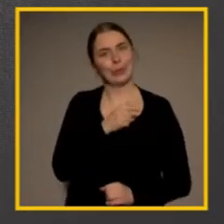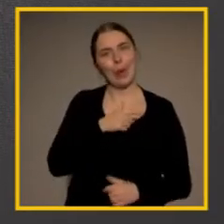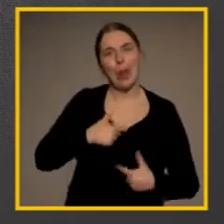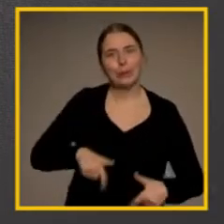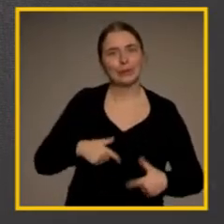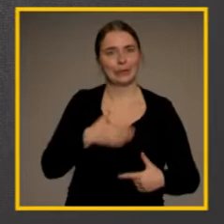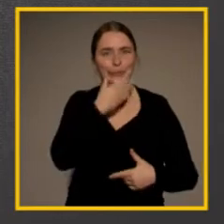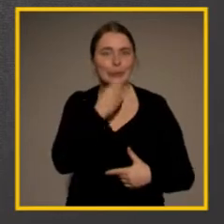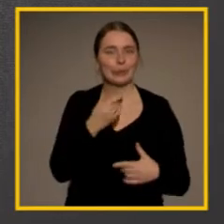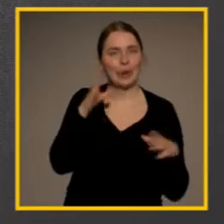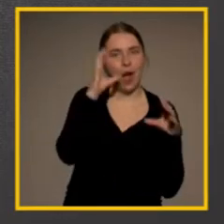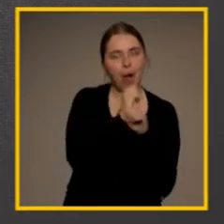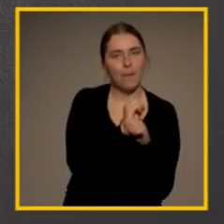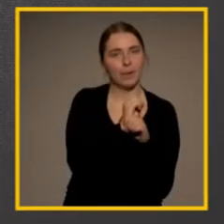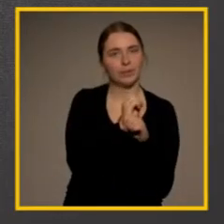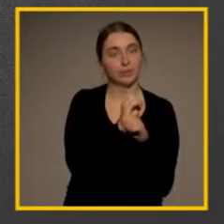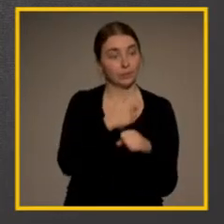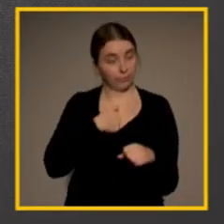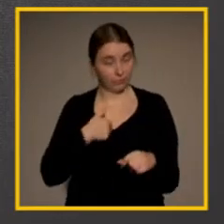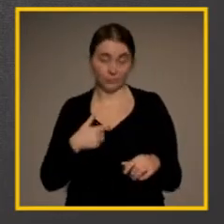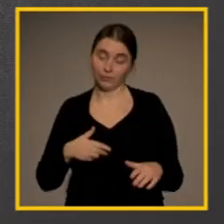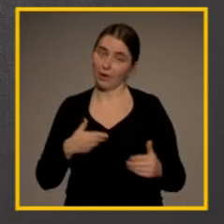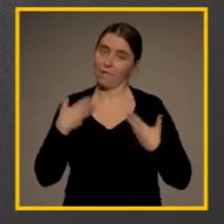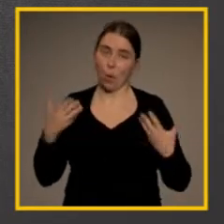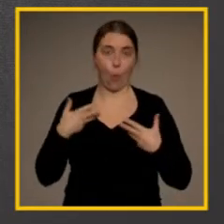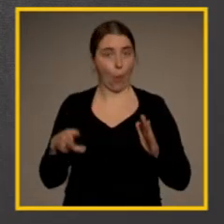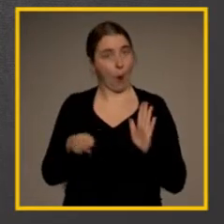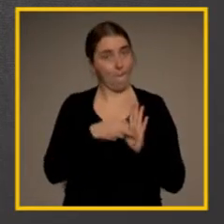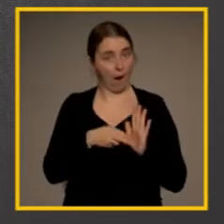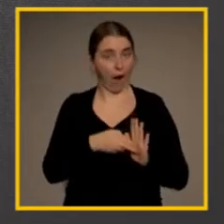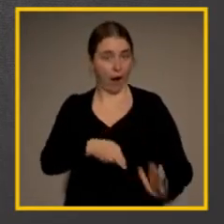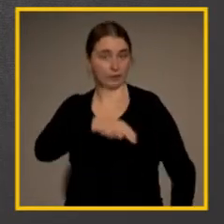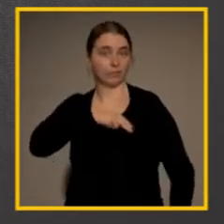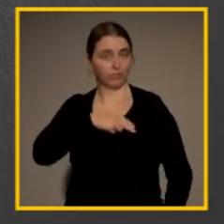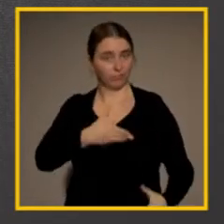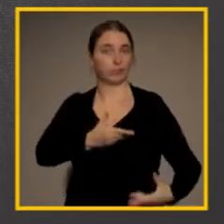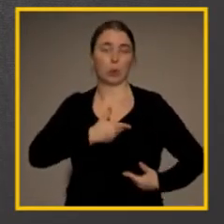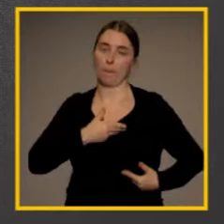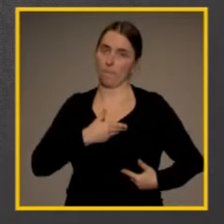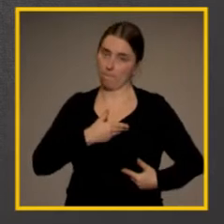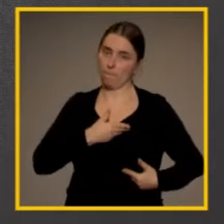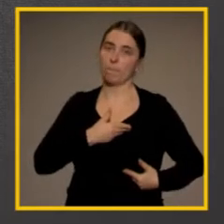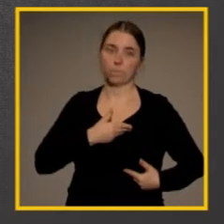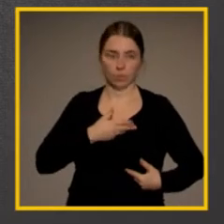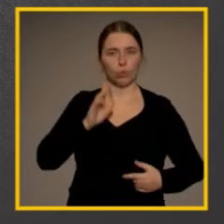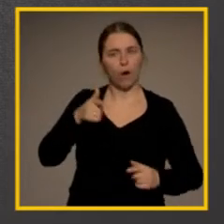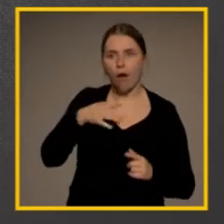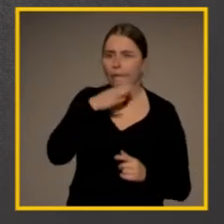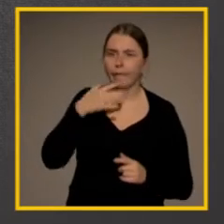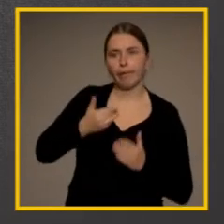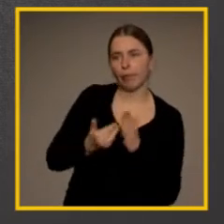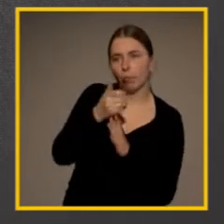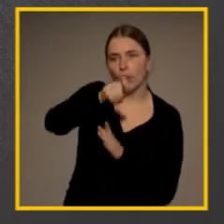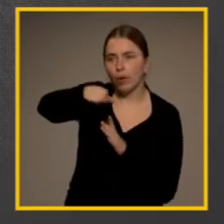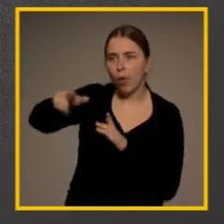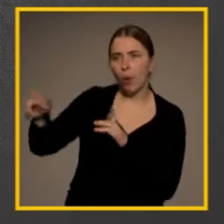lustiger Abend. Ich freue mich sehr, dass ich diesen Preis bekommen habe und